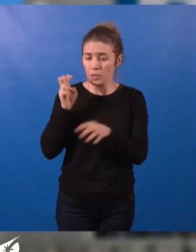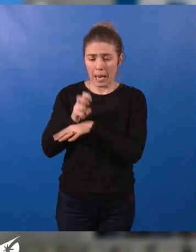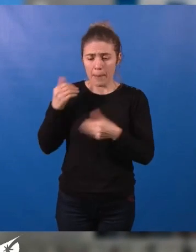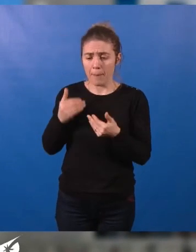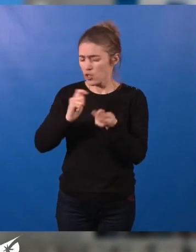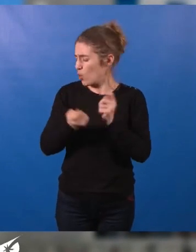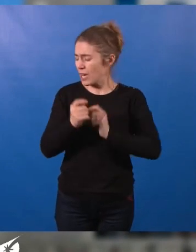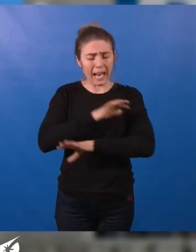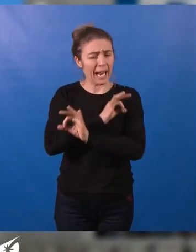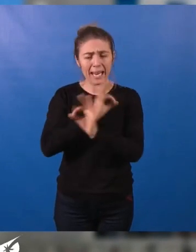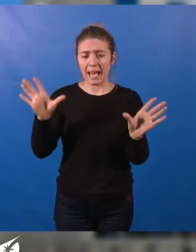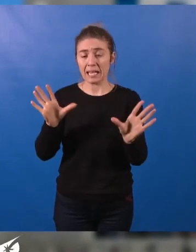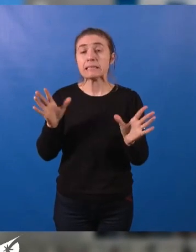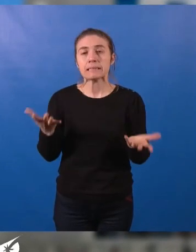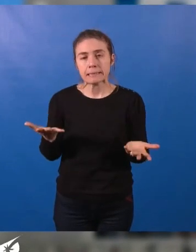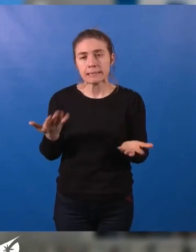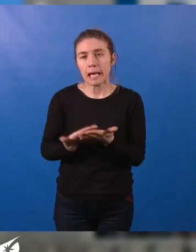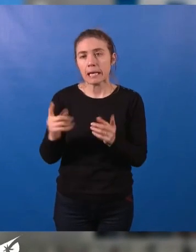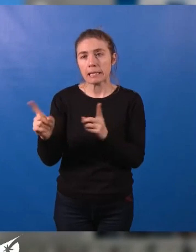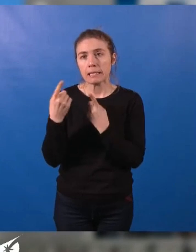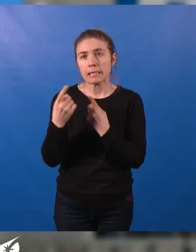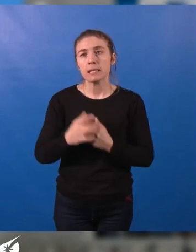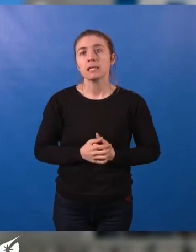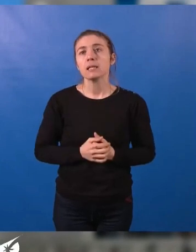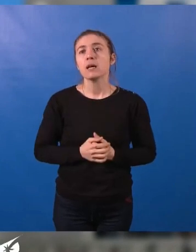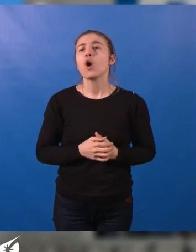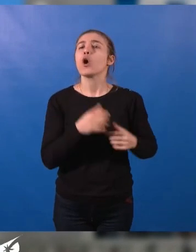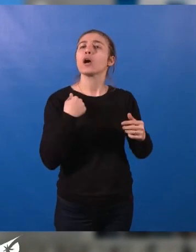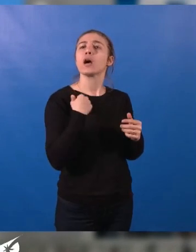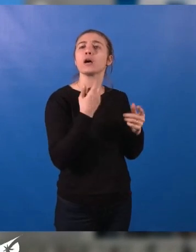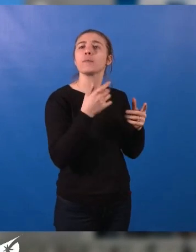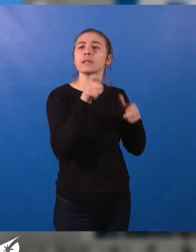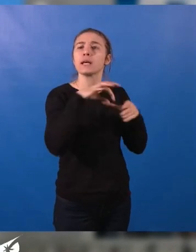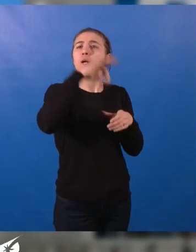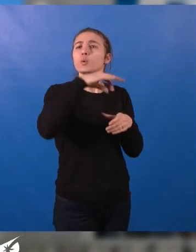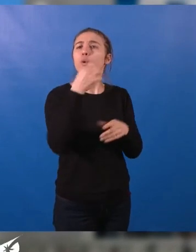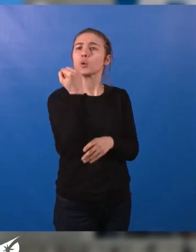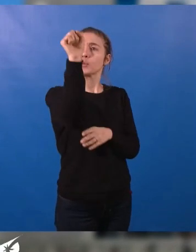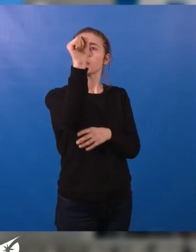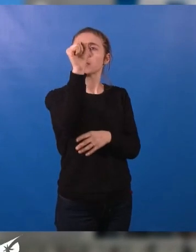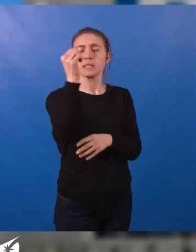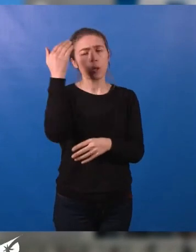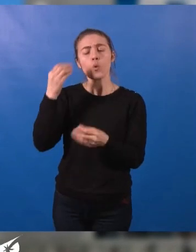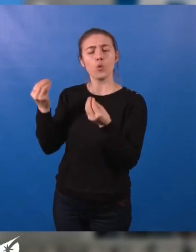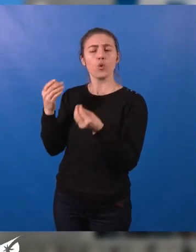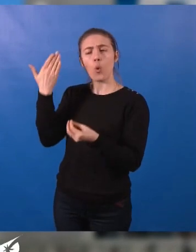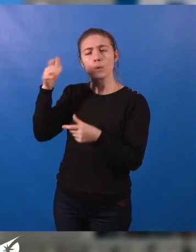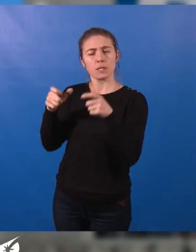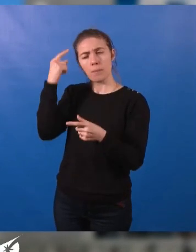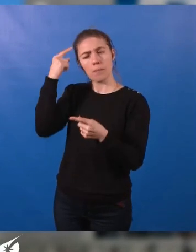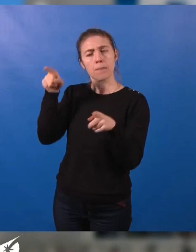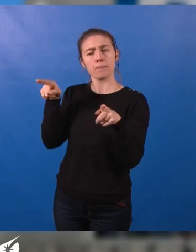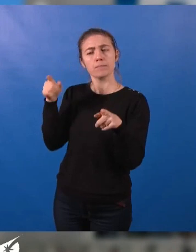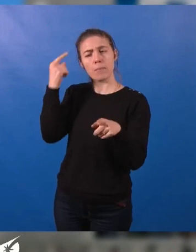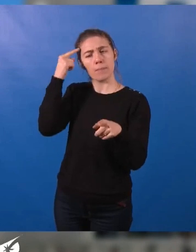Pour les élus communistes, et je sais que beaucoup partagent cet avis au sein de notre Assemblée, nous pouvons